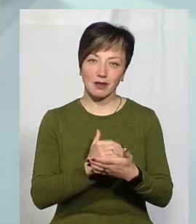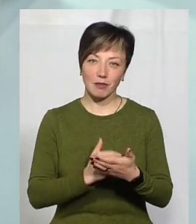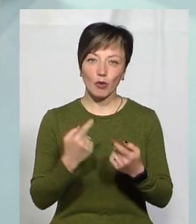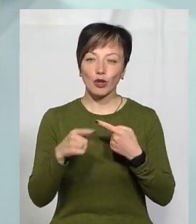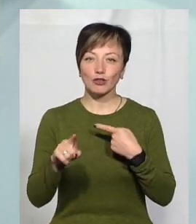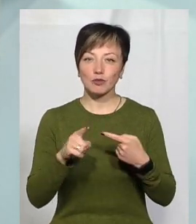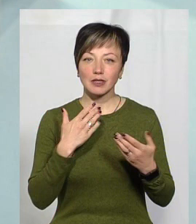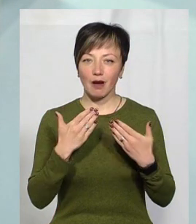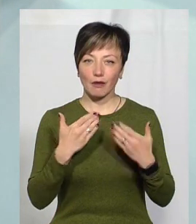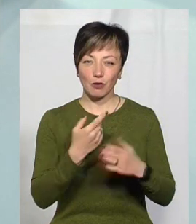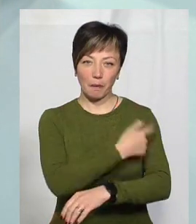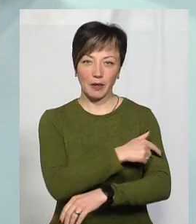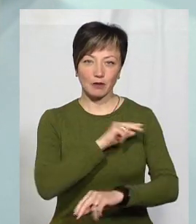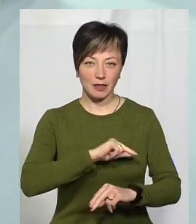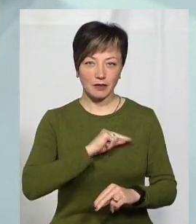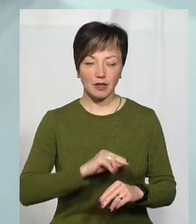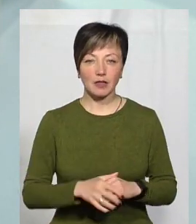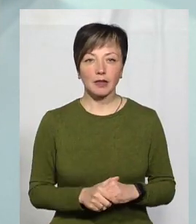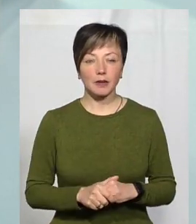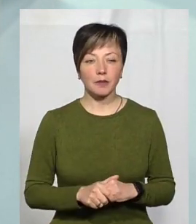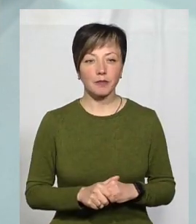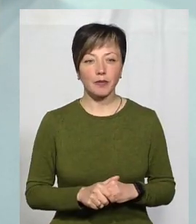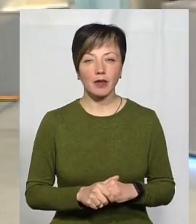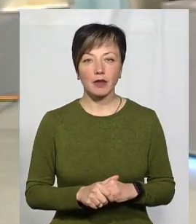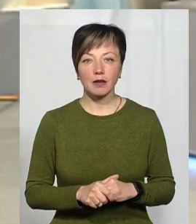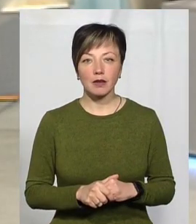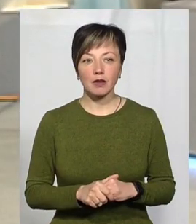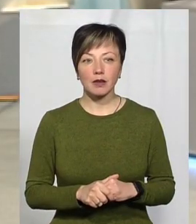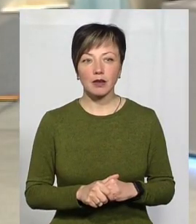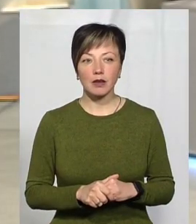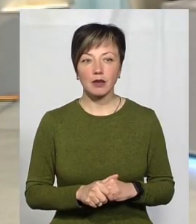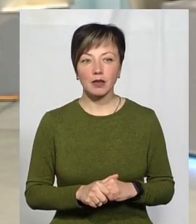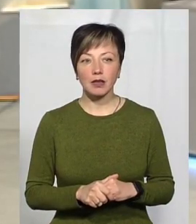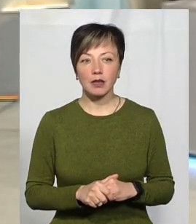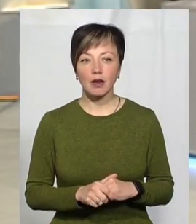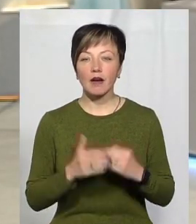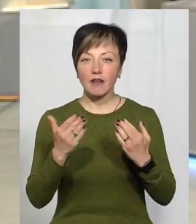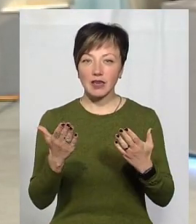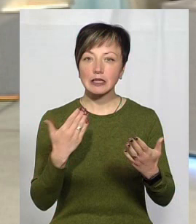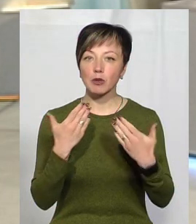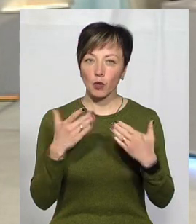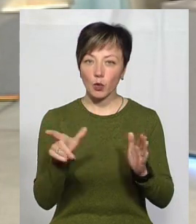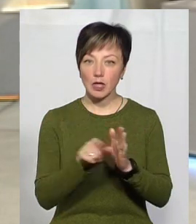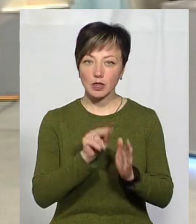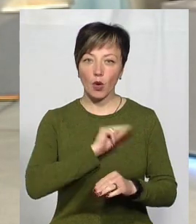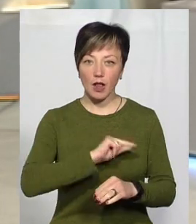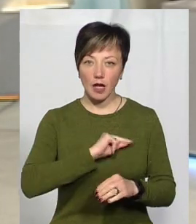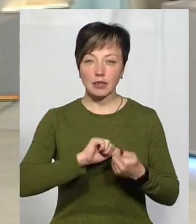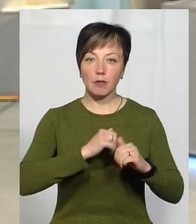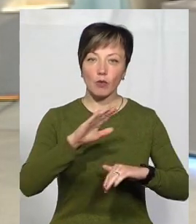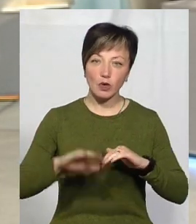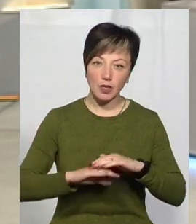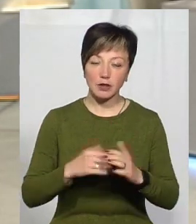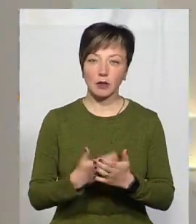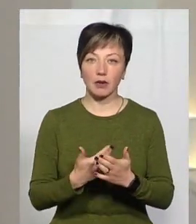чи по іншому ставленню до медичних працівників. Так. Ну, ви, певно, спілкуєтеся зі своїми колегами. З Кам'янця